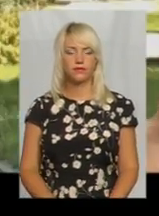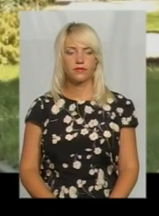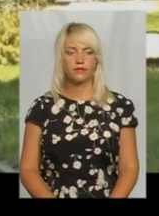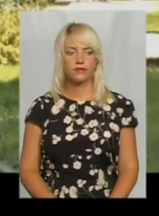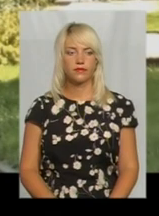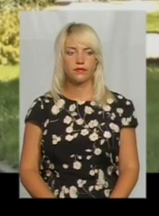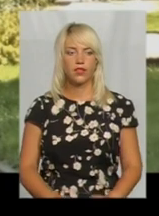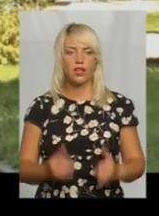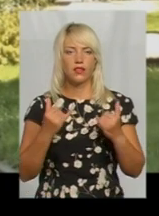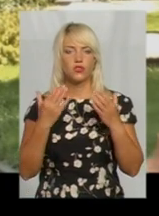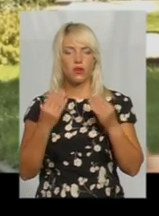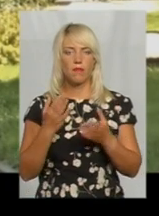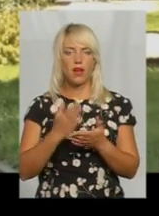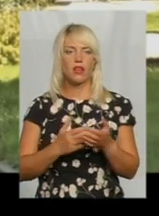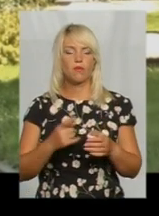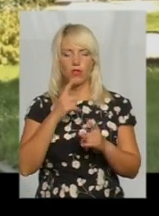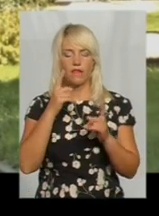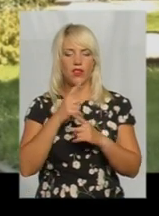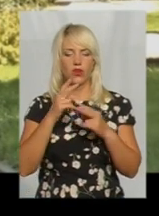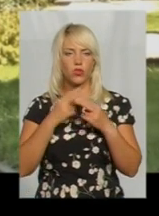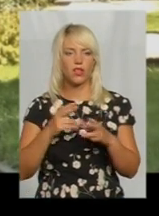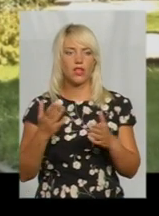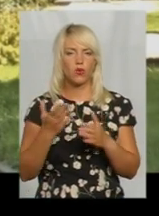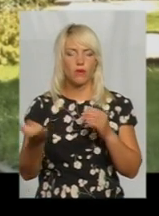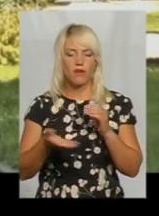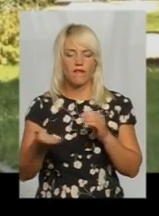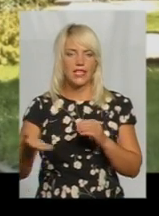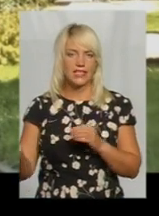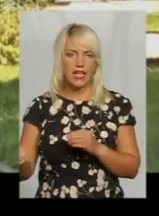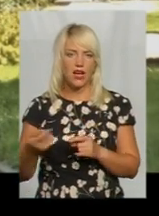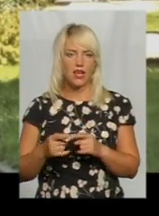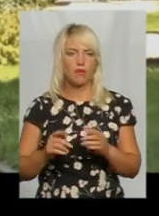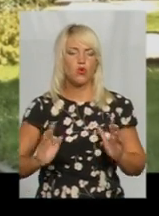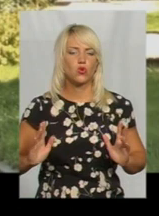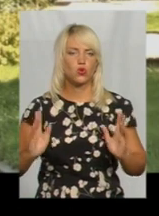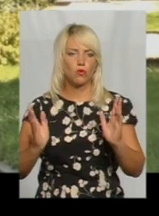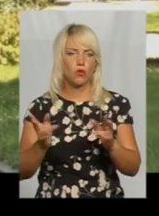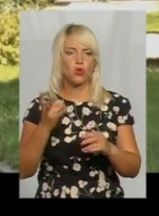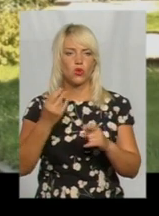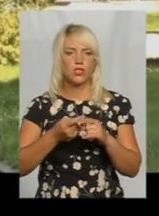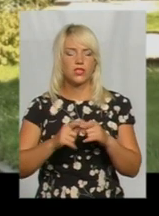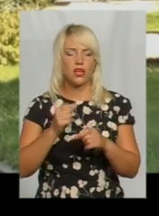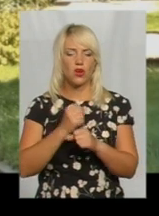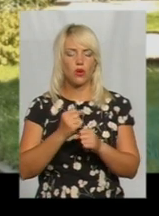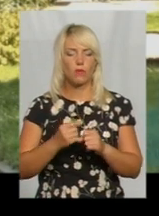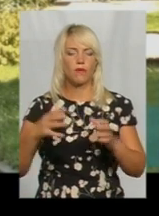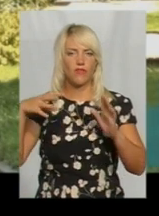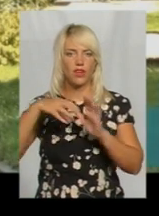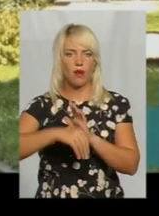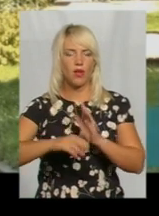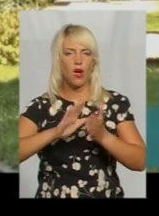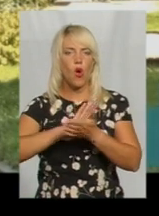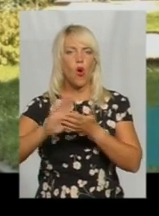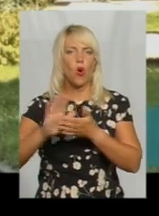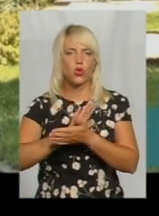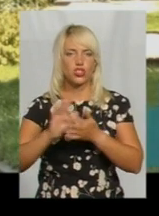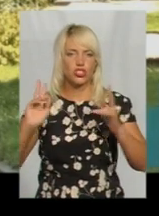Ми на сьогодні маємо невелику техніку, яку ми вирізаємо смугу, але це ми робимо в рамках очистки. Тобто ми